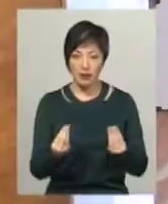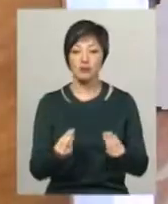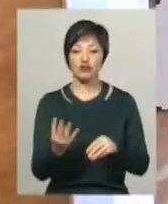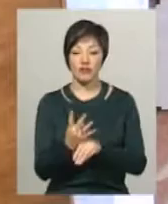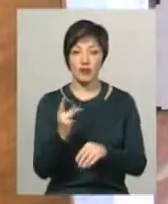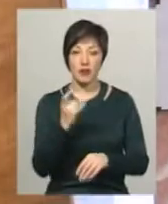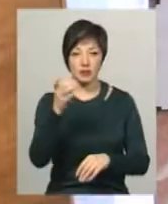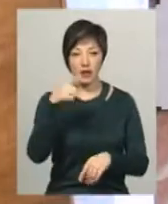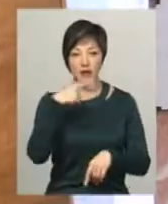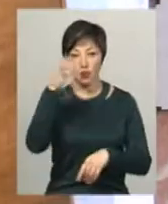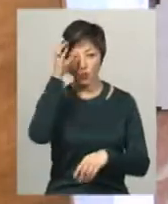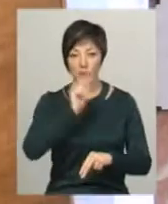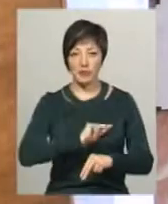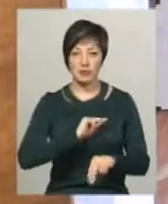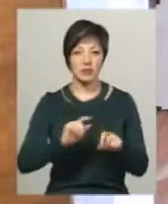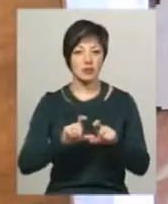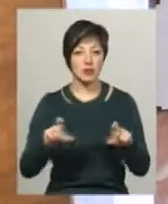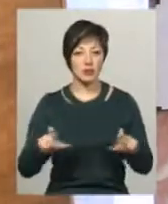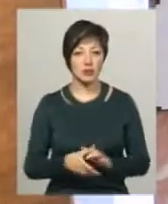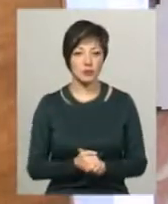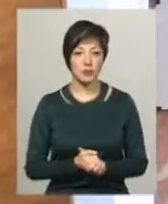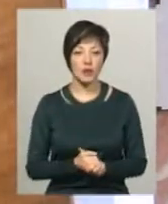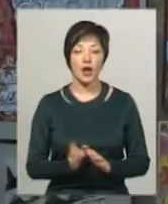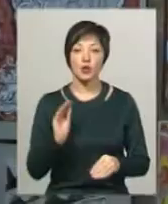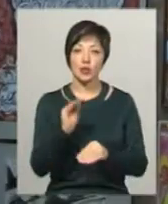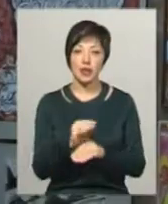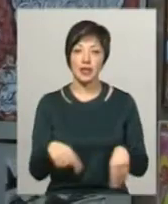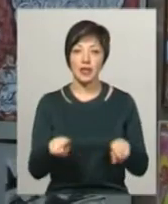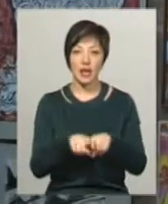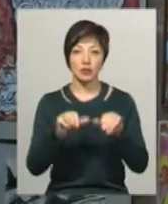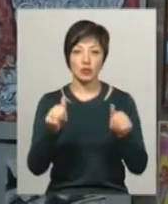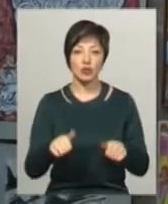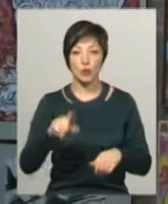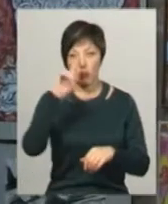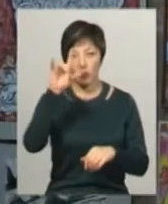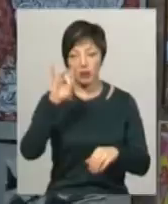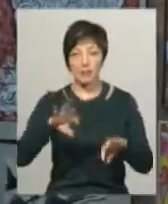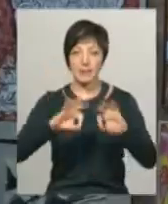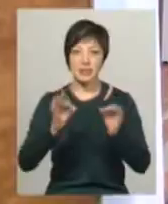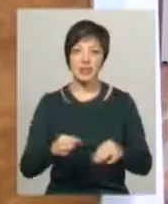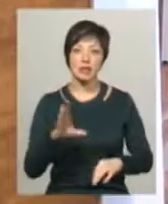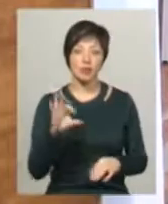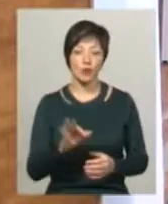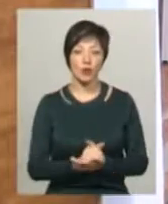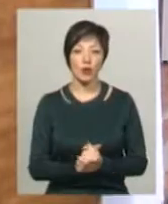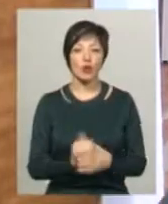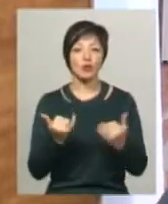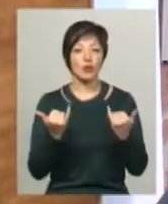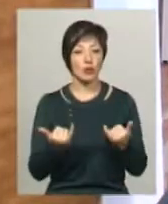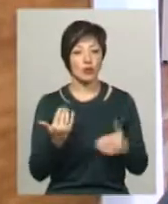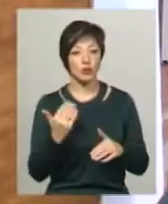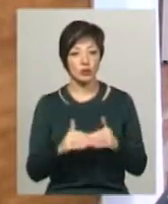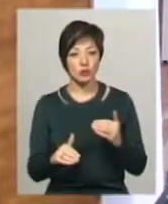Каже науковий співробітник закладу Ольга Нікітіна. Та додає, таким чином популяризують мистецтво. Сьогодні вже